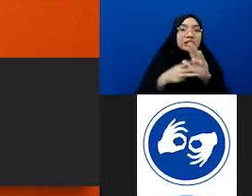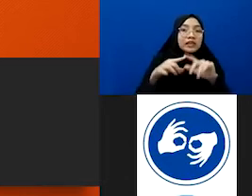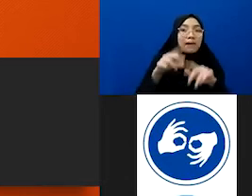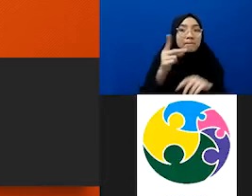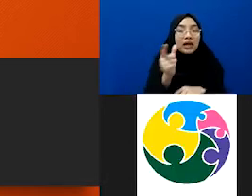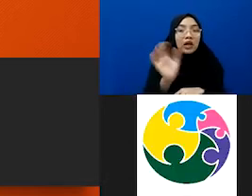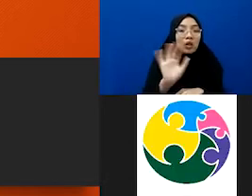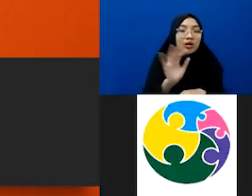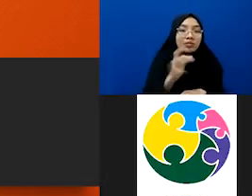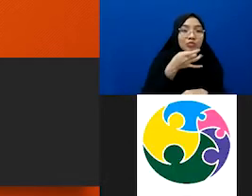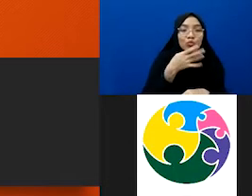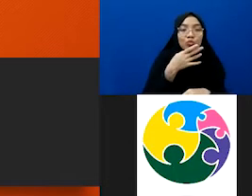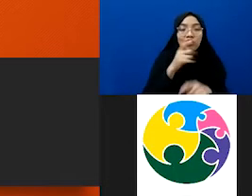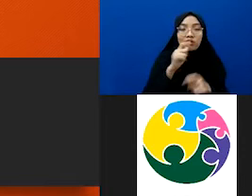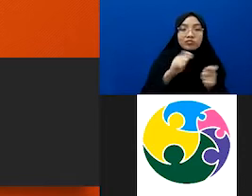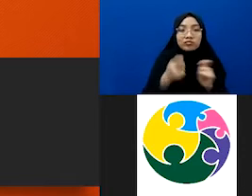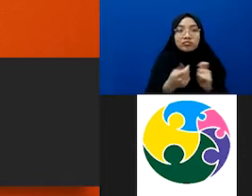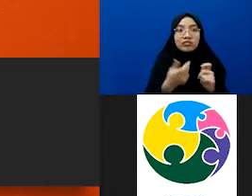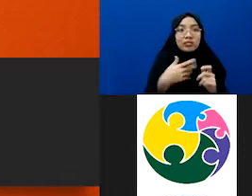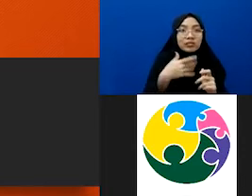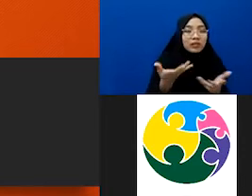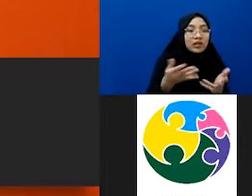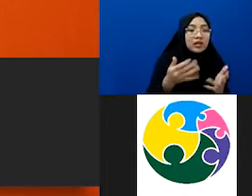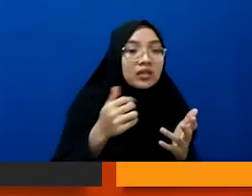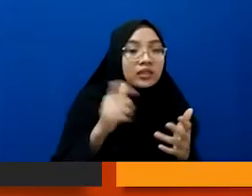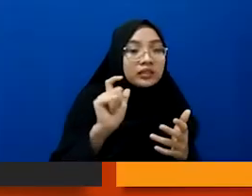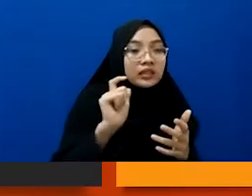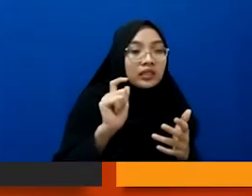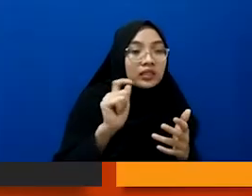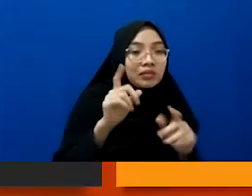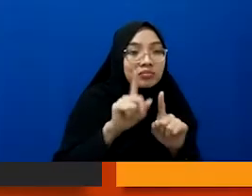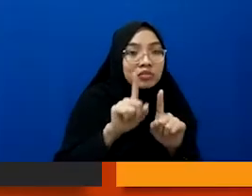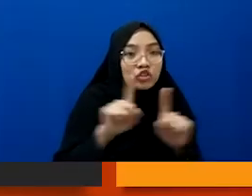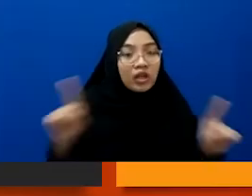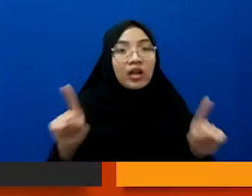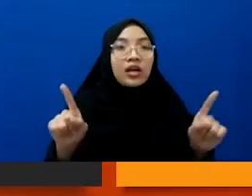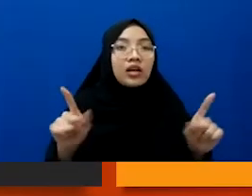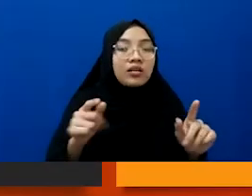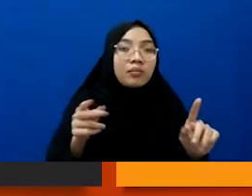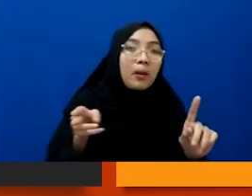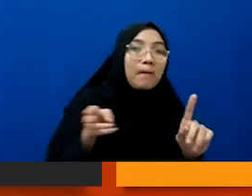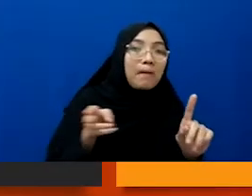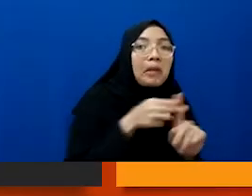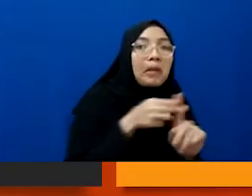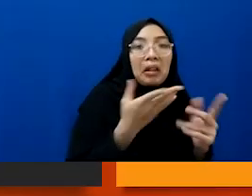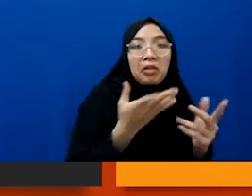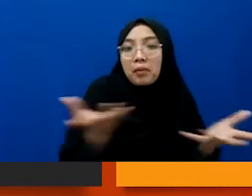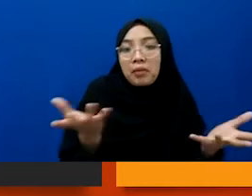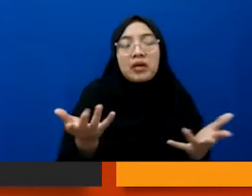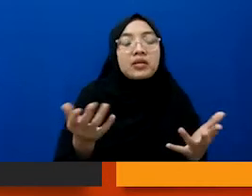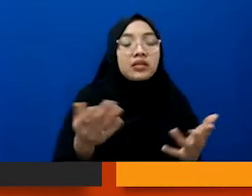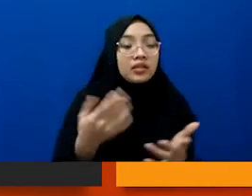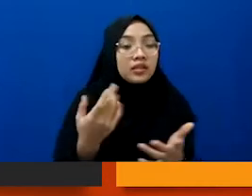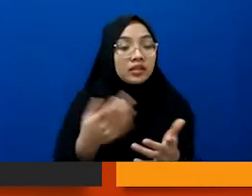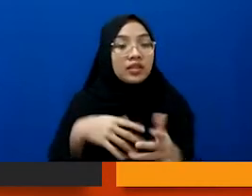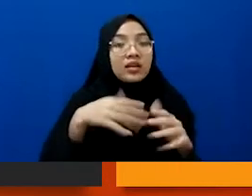menyamar yang embedded atau yang berjarak atau yang tidak terus persiapan logistik